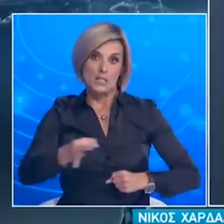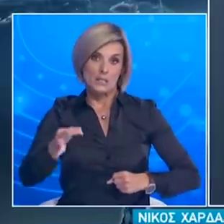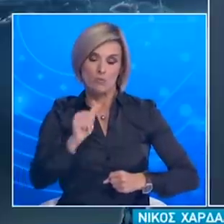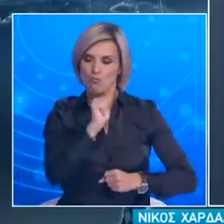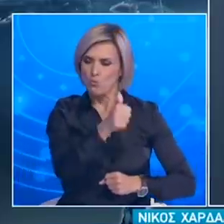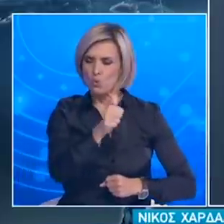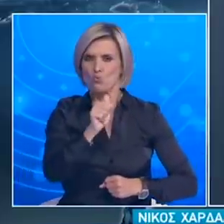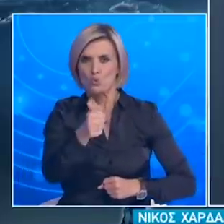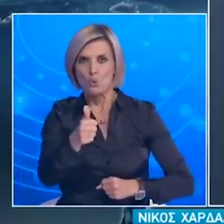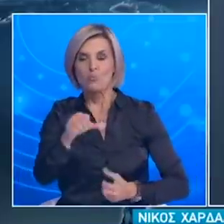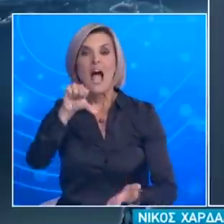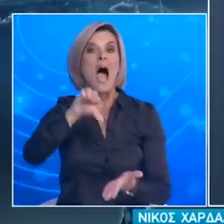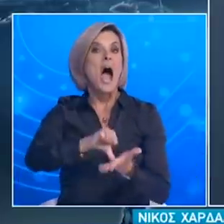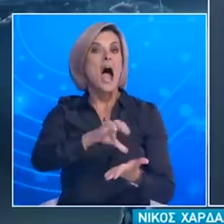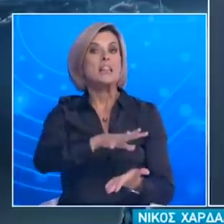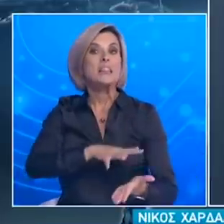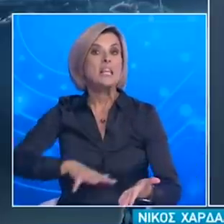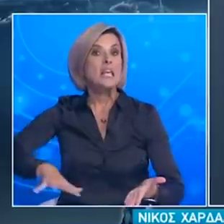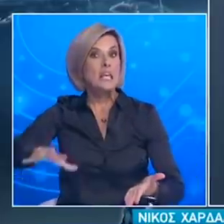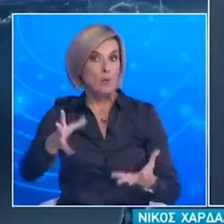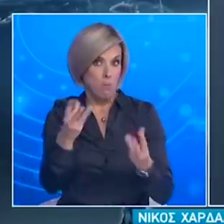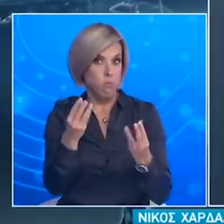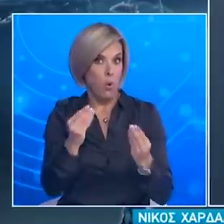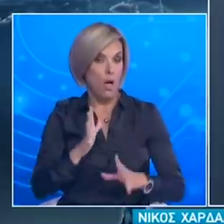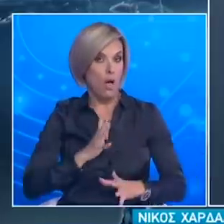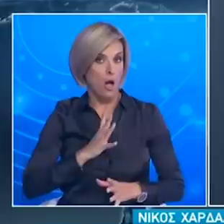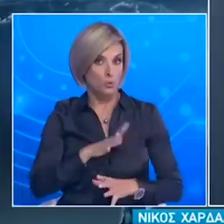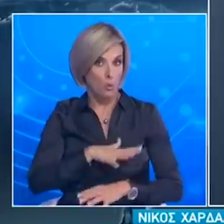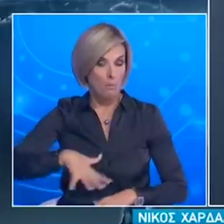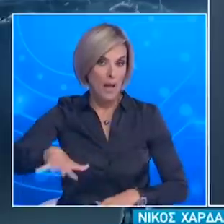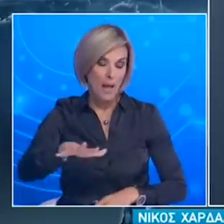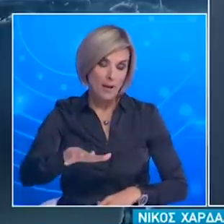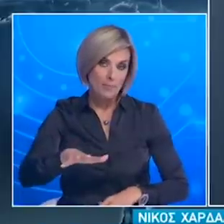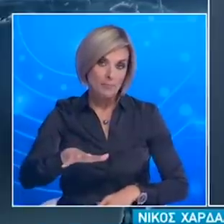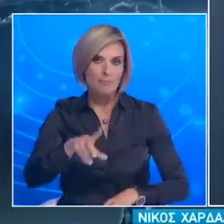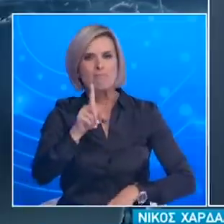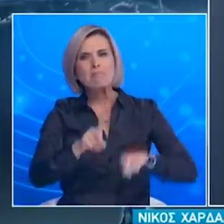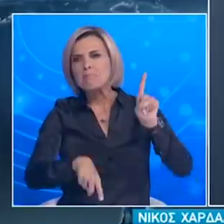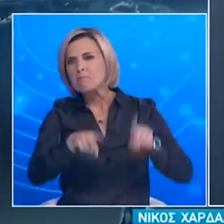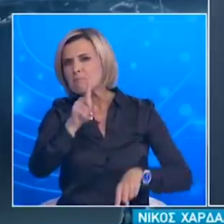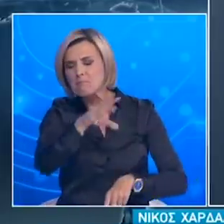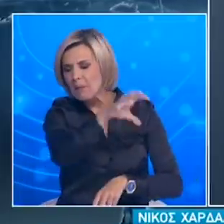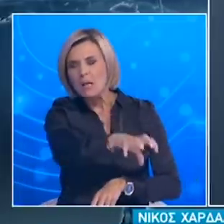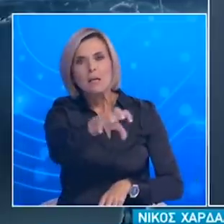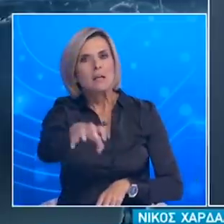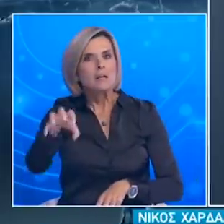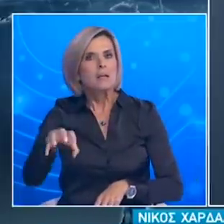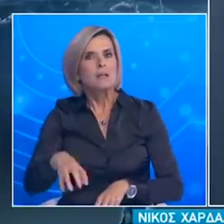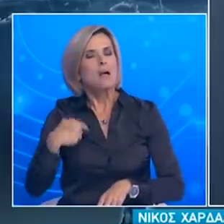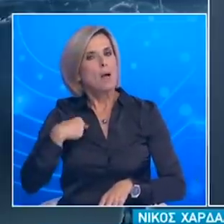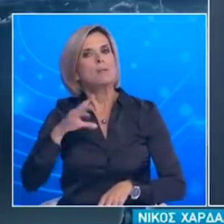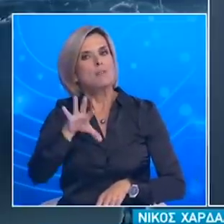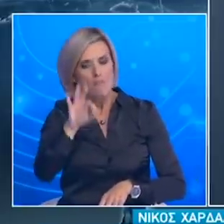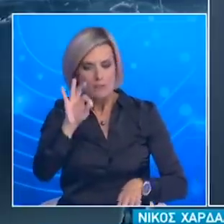χωροταξική, την Αττική που έχουμε μεγάλους πληθυσμούς από εκεί και πέρα τα περισσότερα από όλα αυτά, τα κρούσματα τα